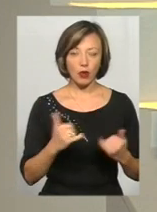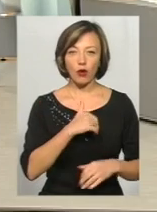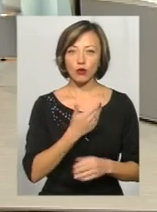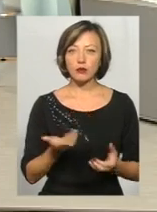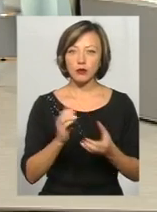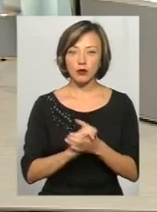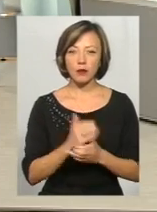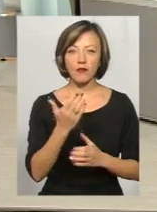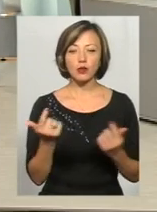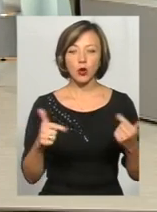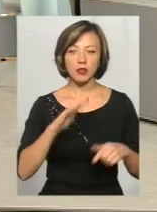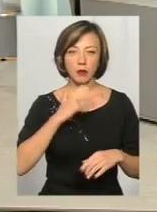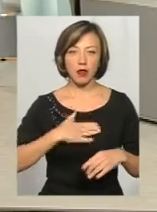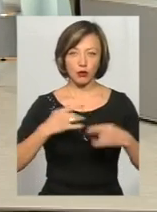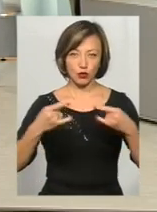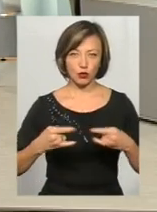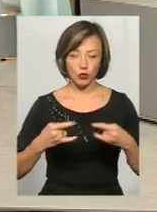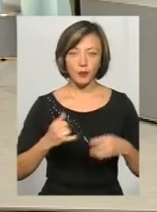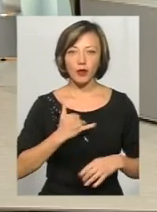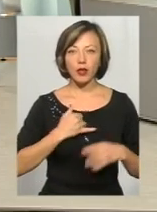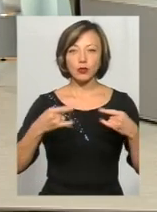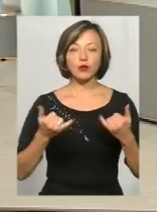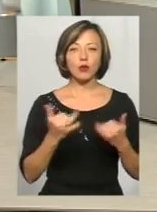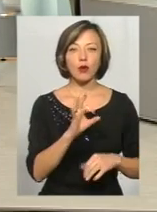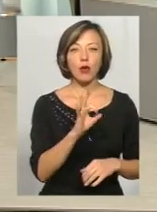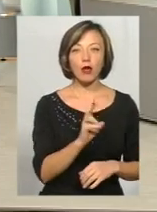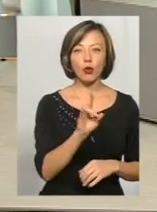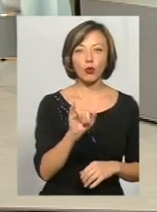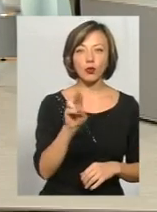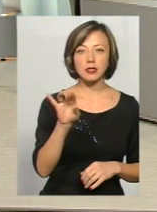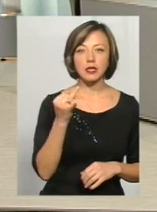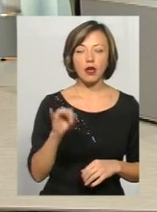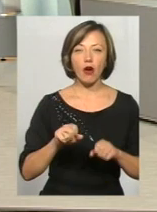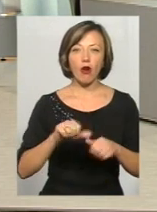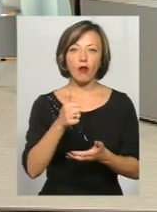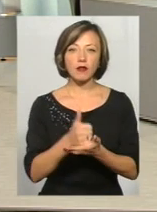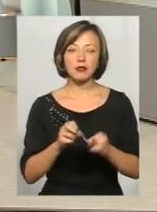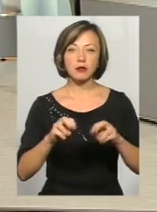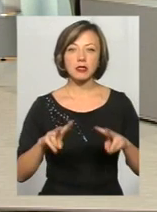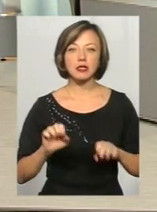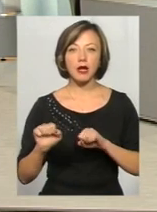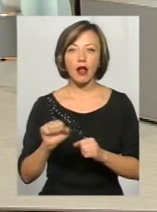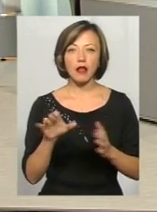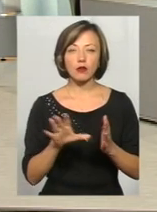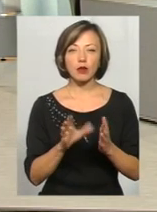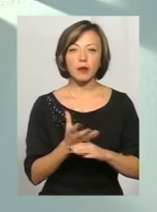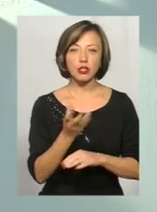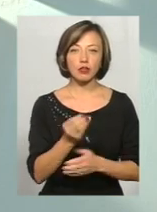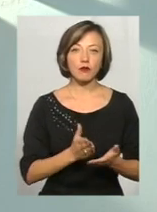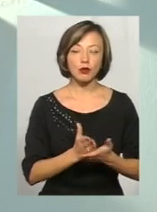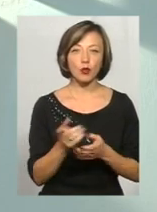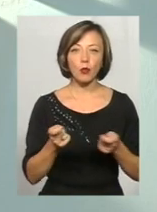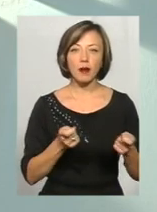познайомити вас з гостями нашої студії. В нашій студії сьогодні Олег Куцій, головний спеціаліст із захисту електронних платежів та послуг